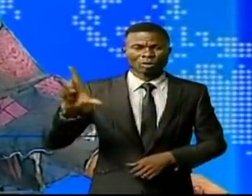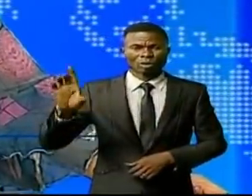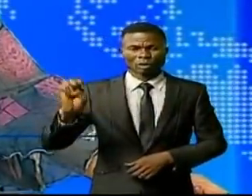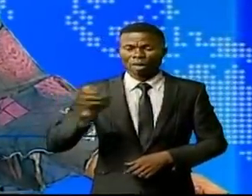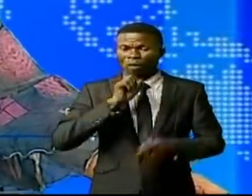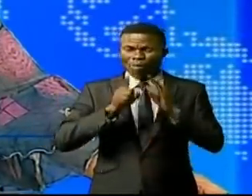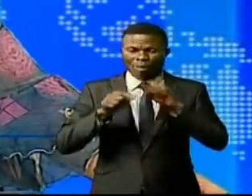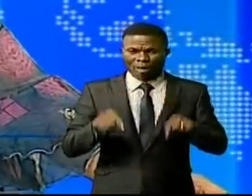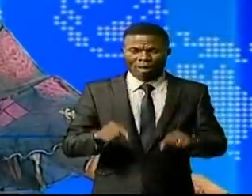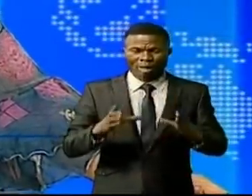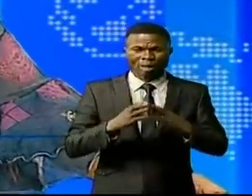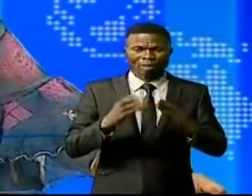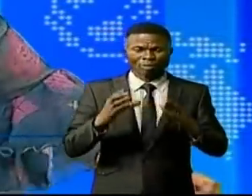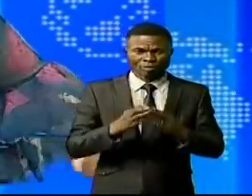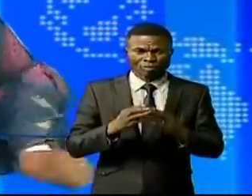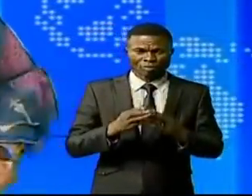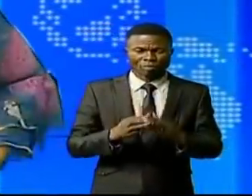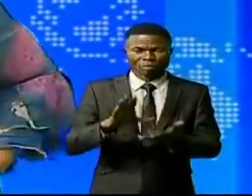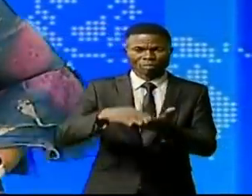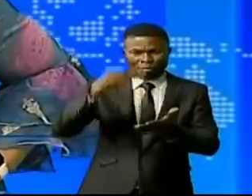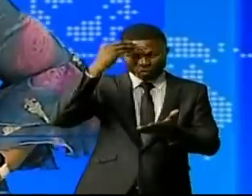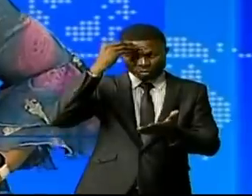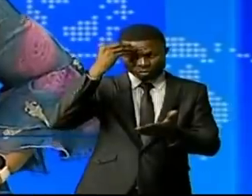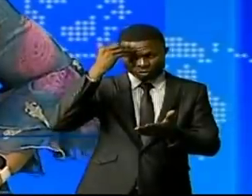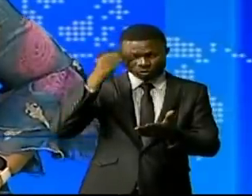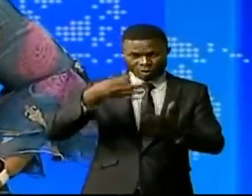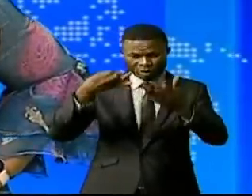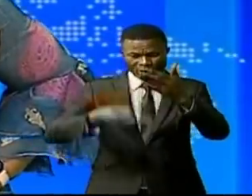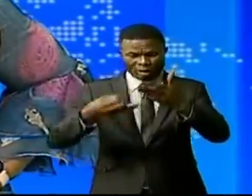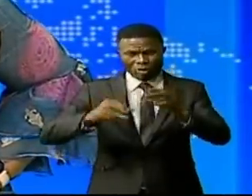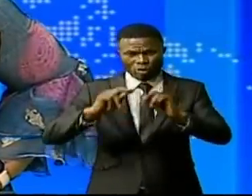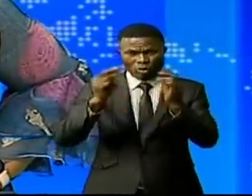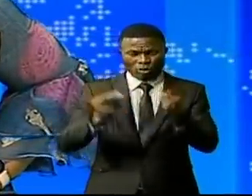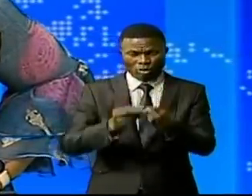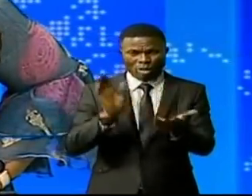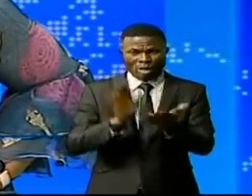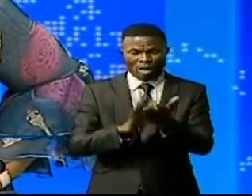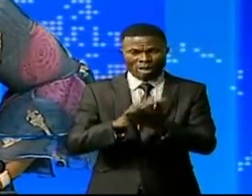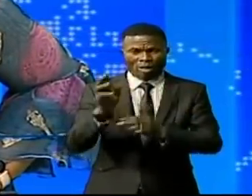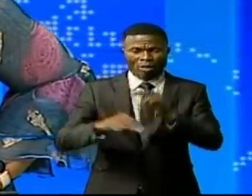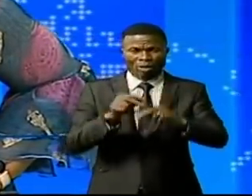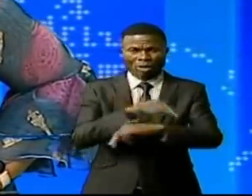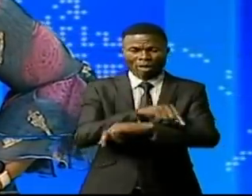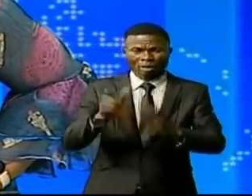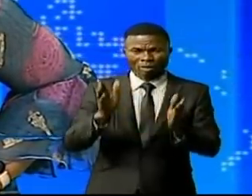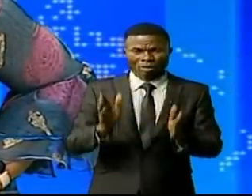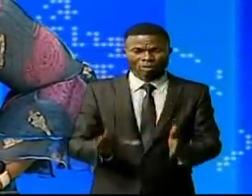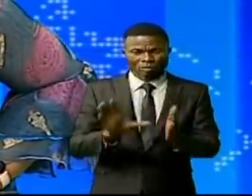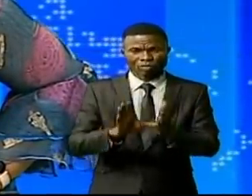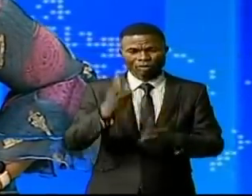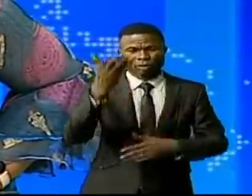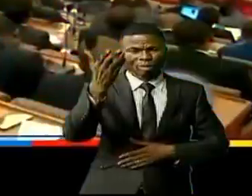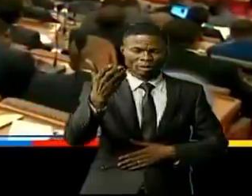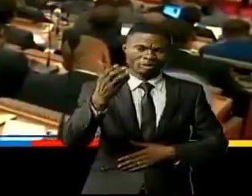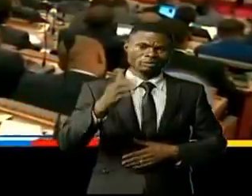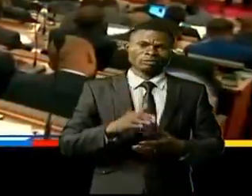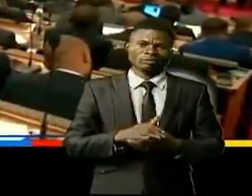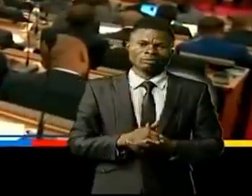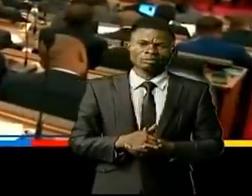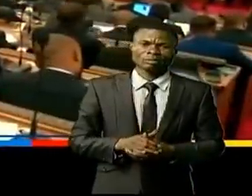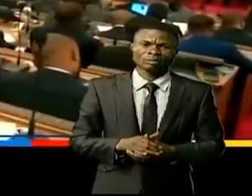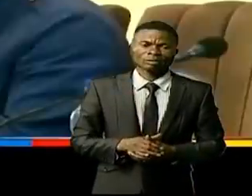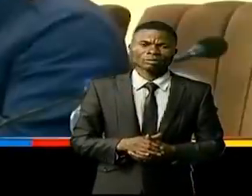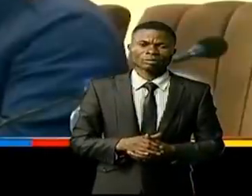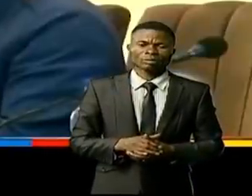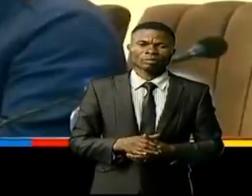échangé aujourd'hui avec les élèves de la 7e promotion des codes nationales de l'administration Erika Bambar. Aux